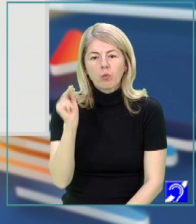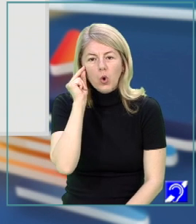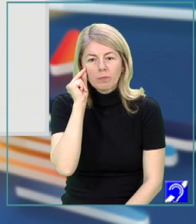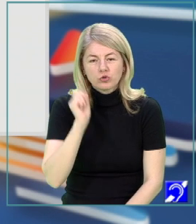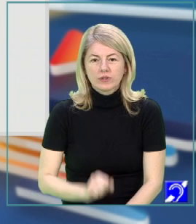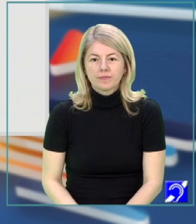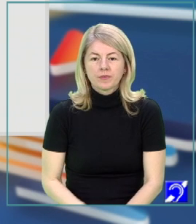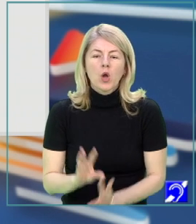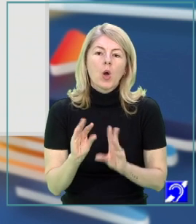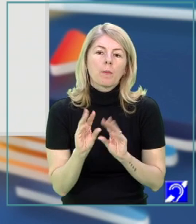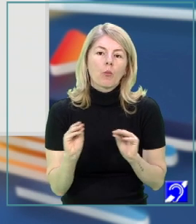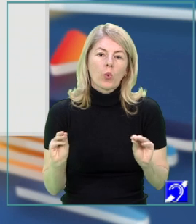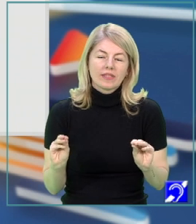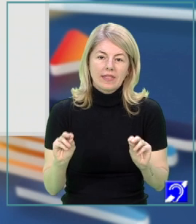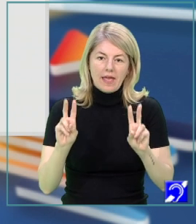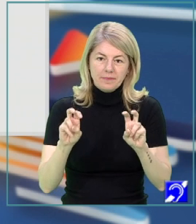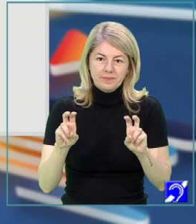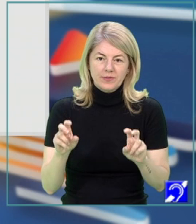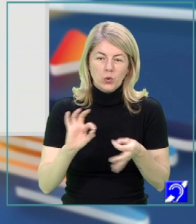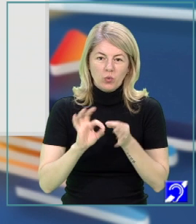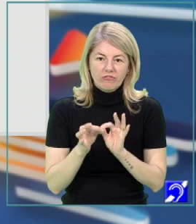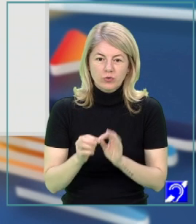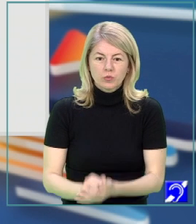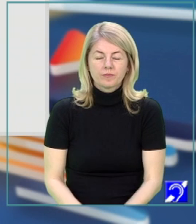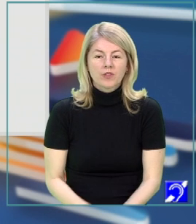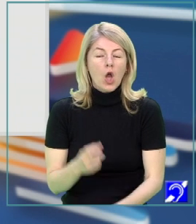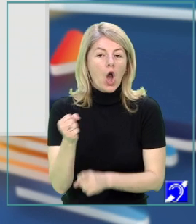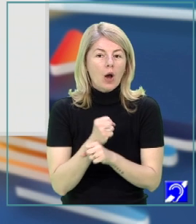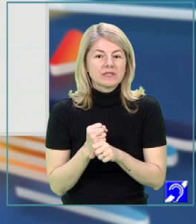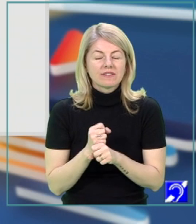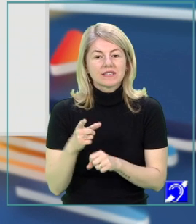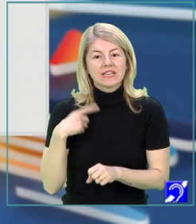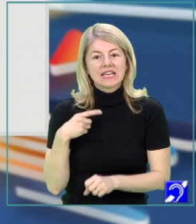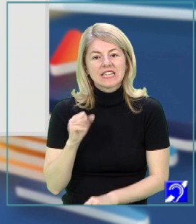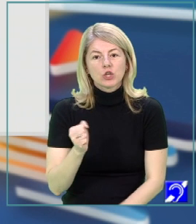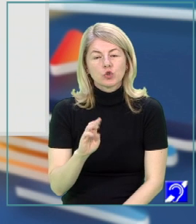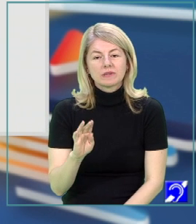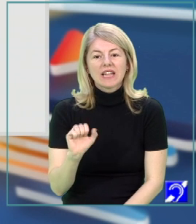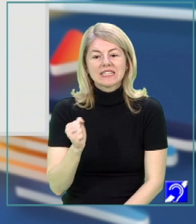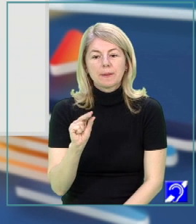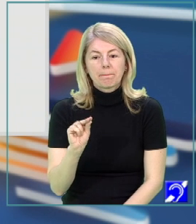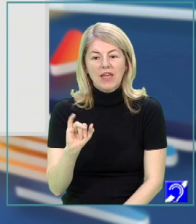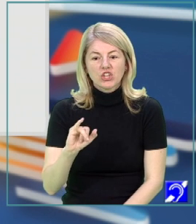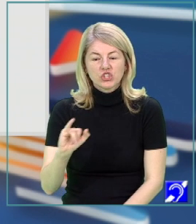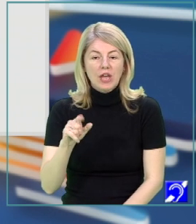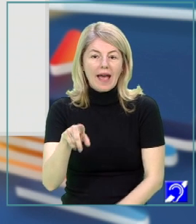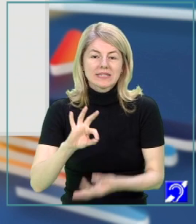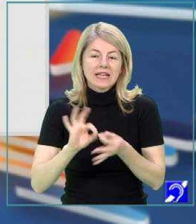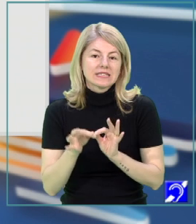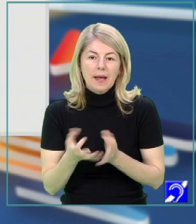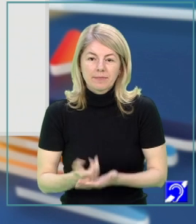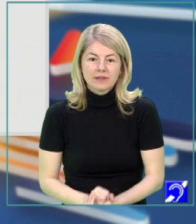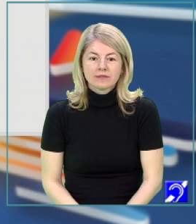cuvântul multe, din contextul din mai multe specii, observați că determină substantivul specii. Asta înseamnă că